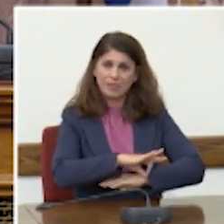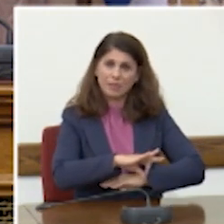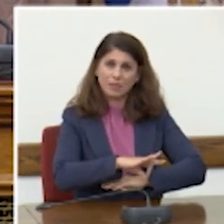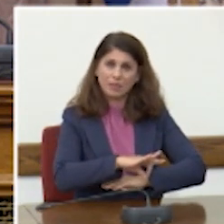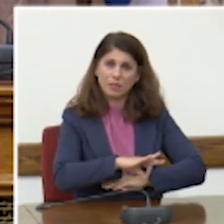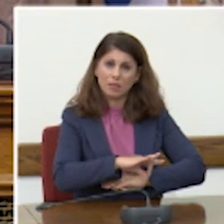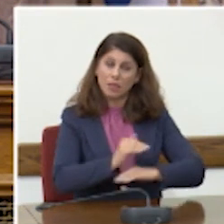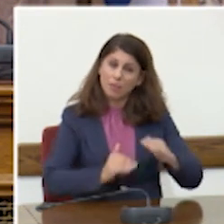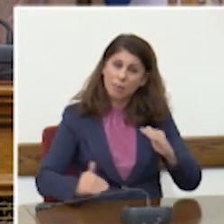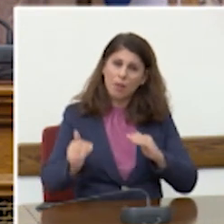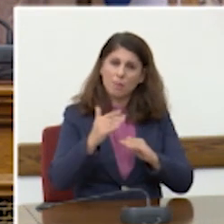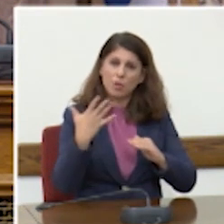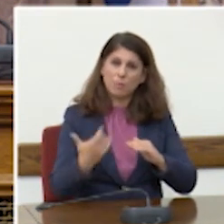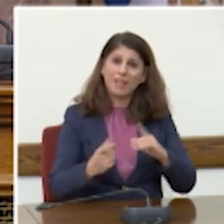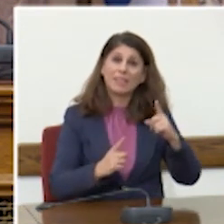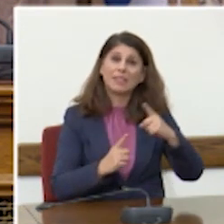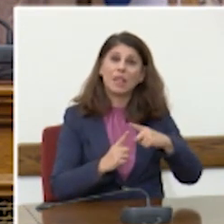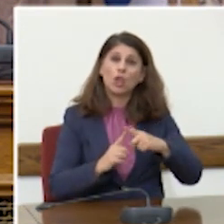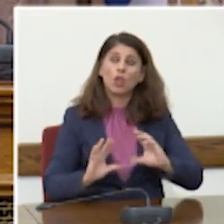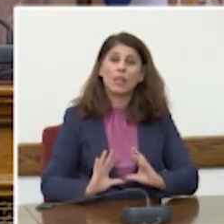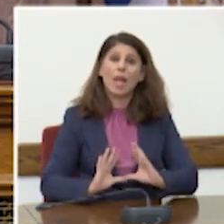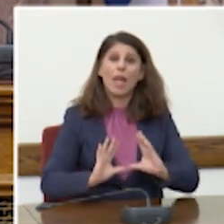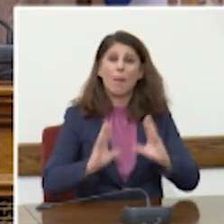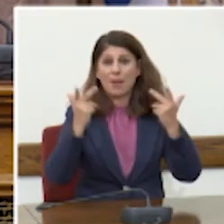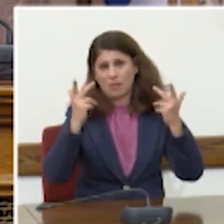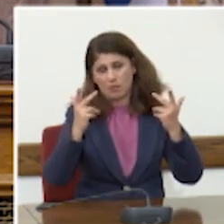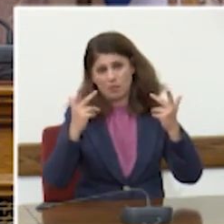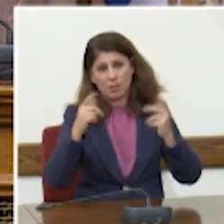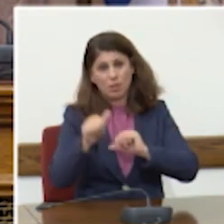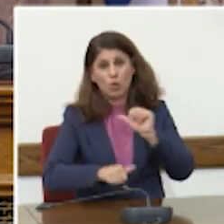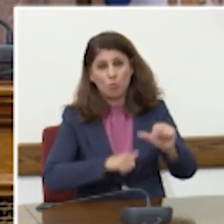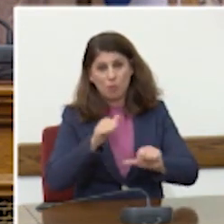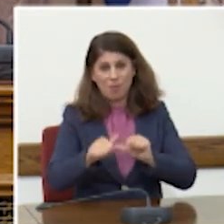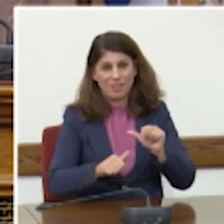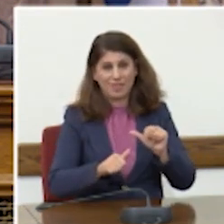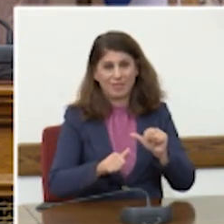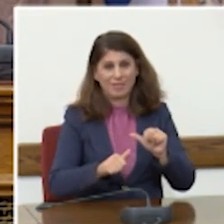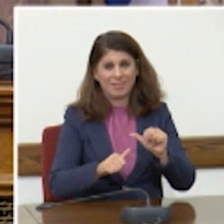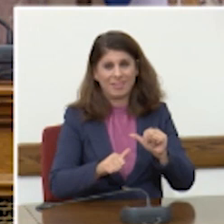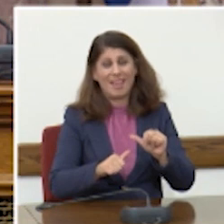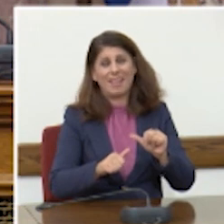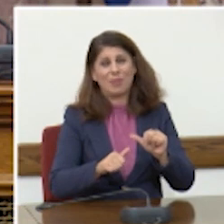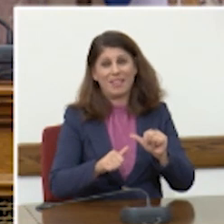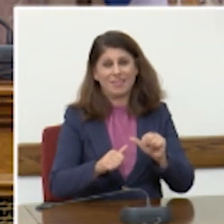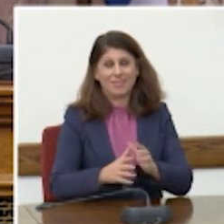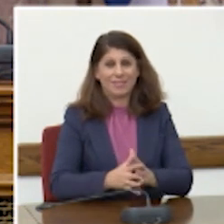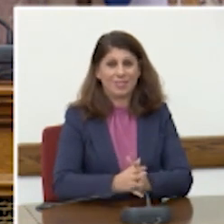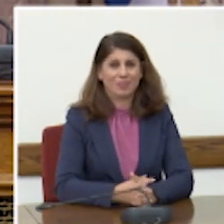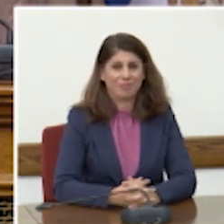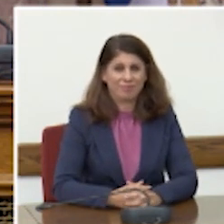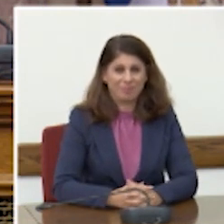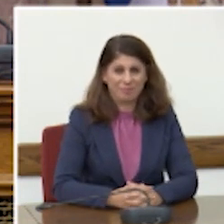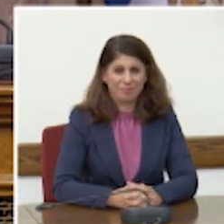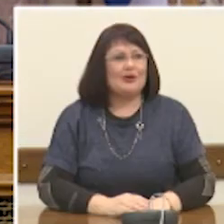υπάρχει η τεχνολογική επανάσταση, που αλλάζει διεθνείς συσχετισμούς, αλλά και την